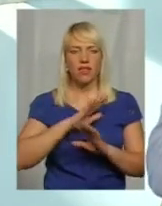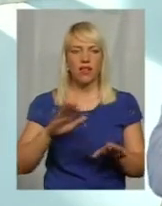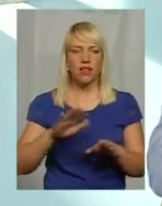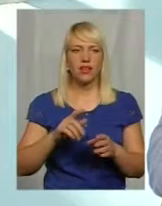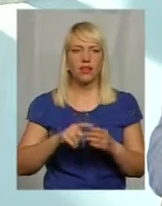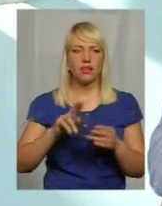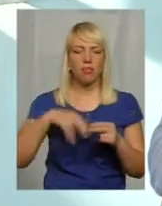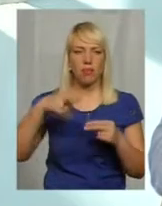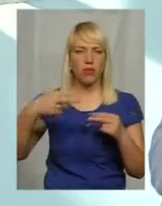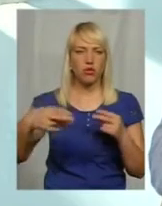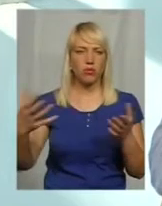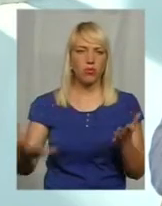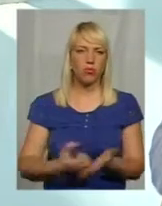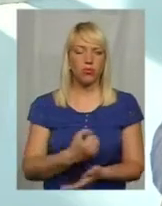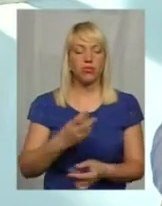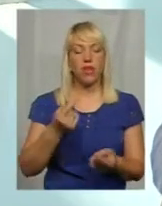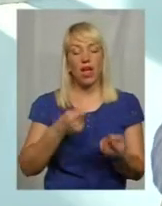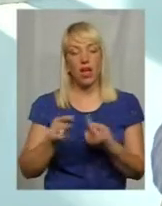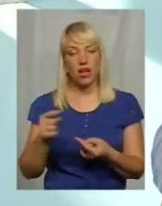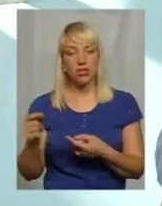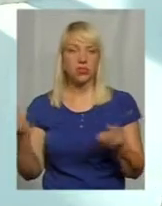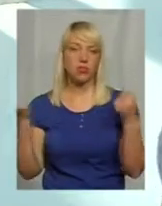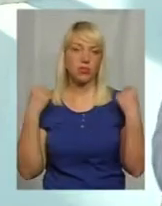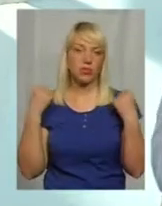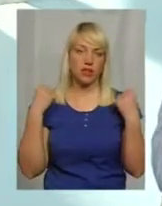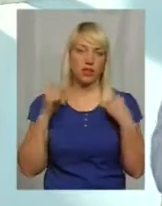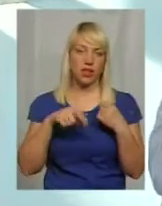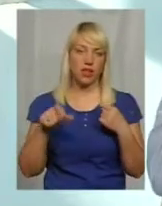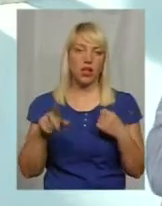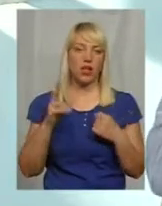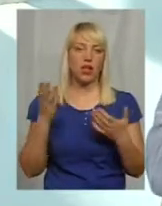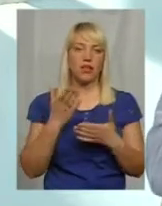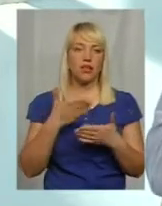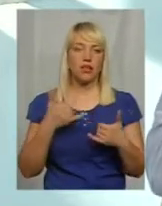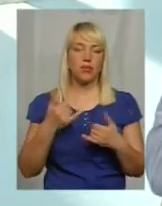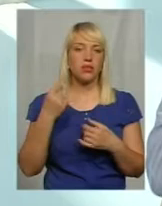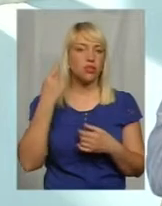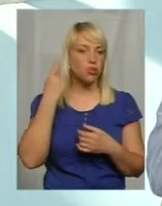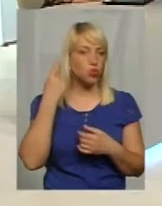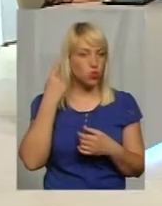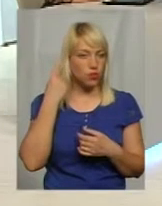прыжок вийшовся. А решта спортсменів, які ми тільки що чули,